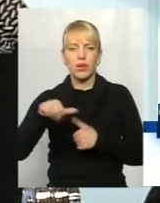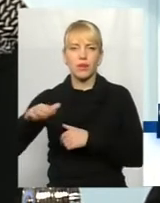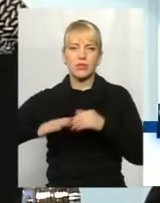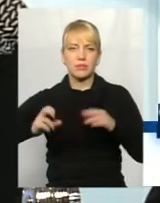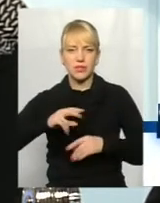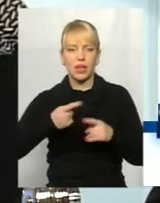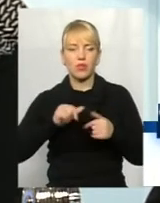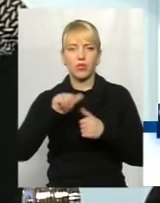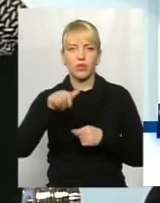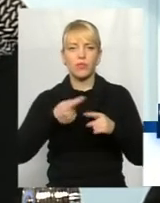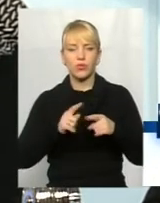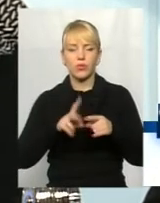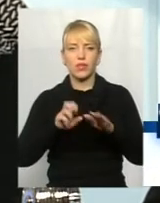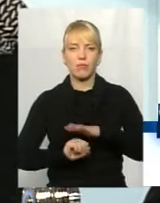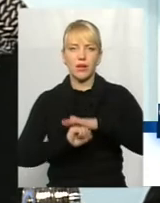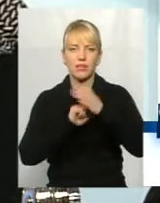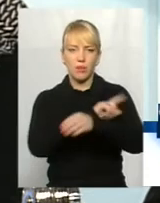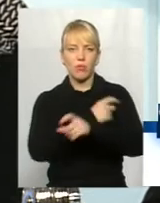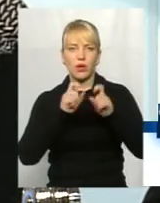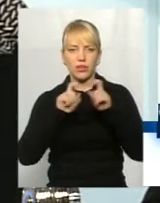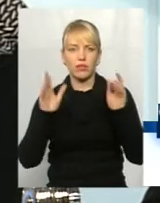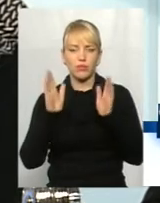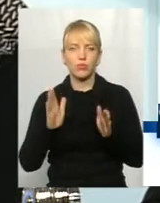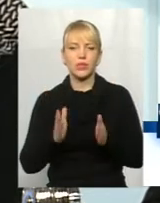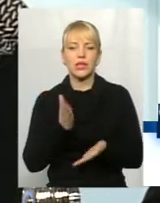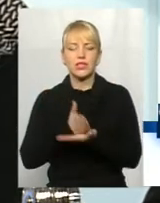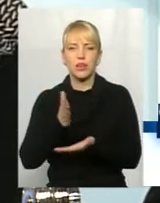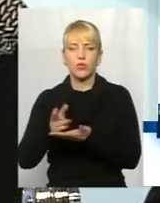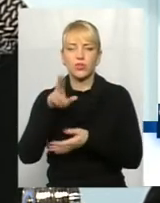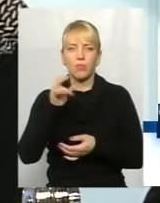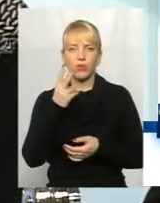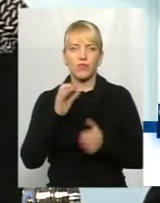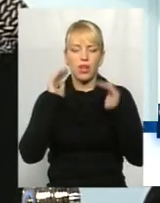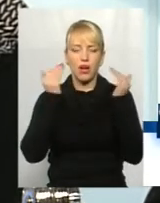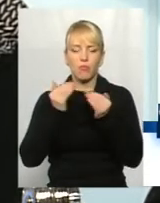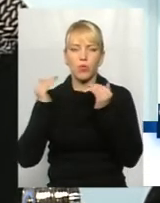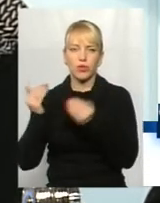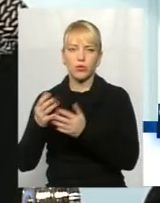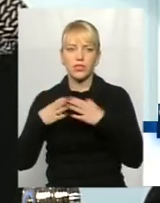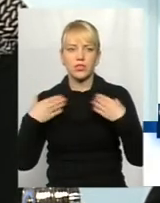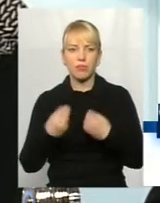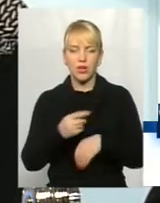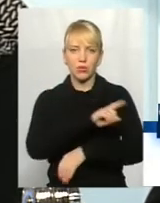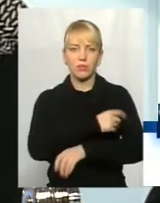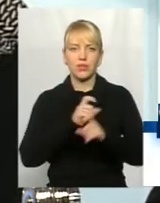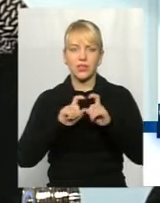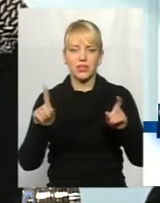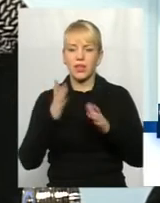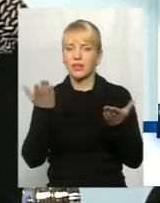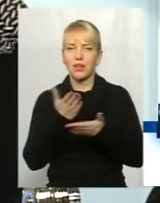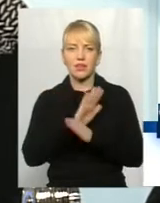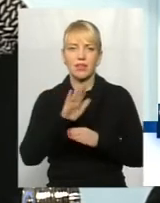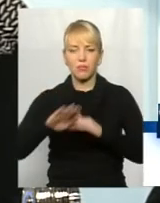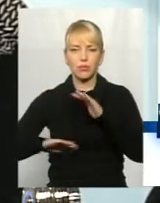Крім того, на базі поліклінік будуть знаходитись по дві амбулаторії сімейної медицини, які, в принципі, не підпорядковуються